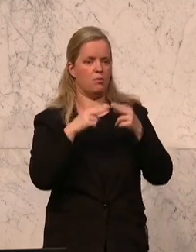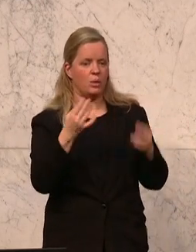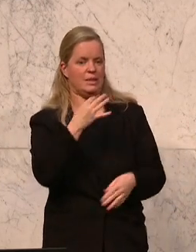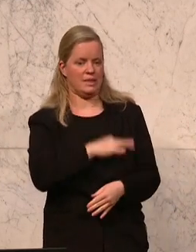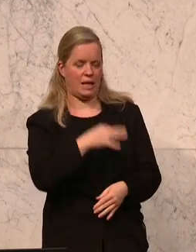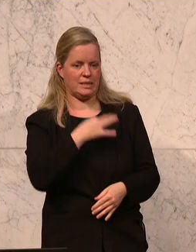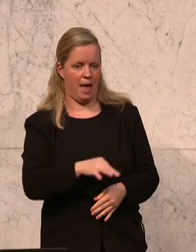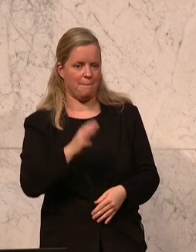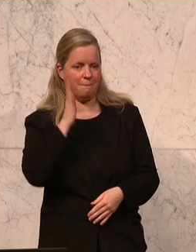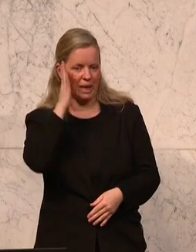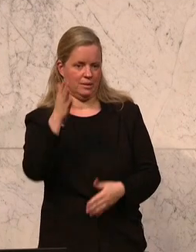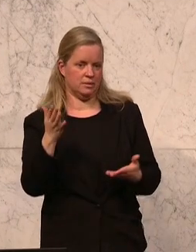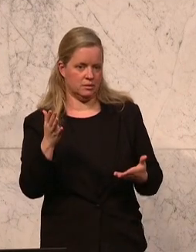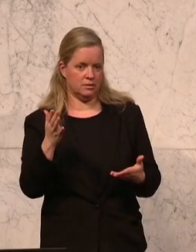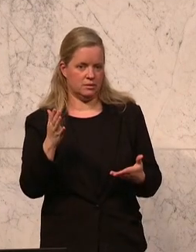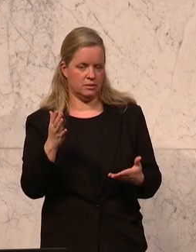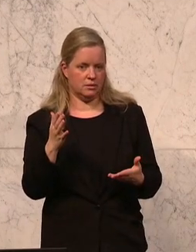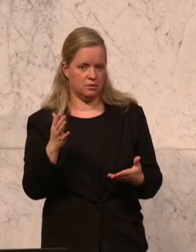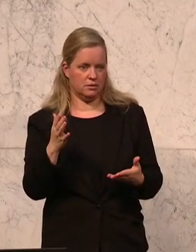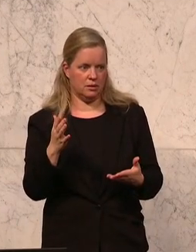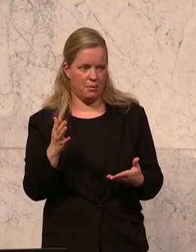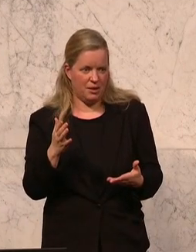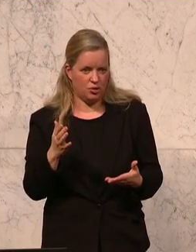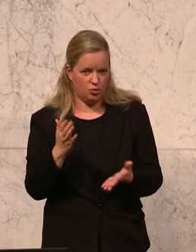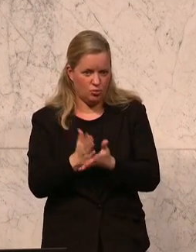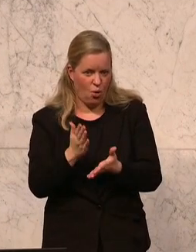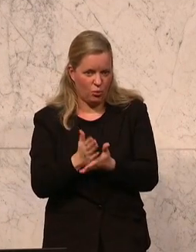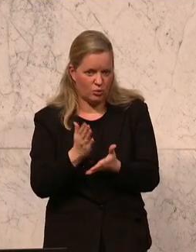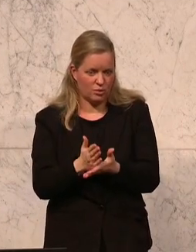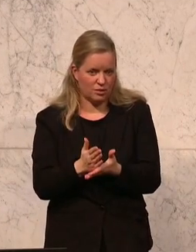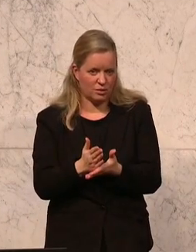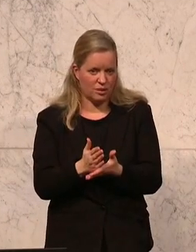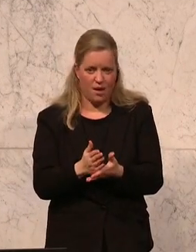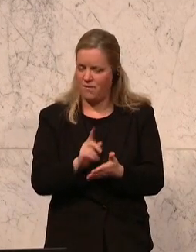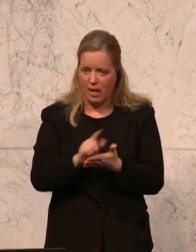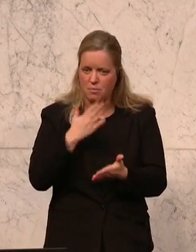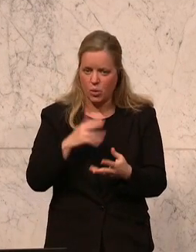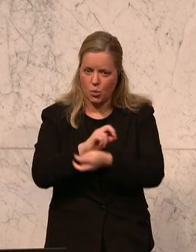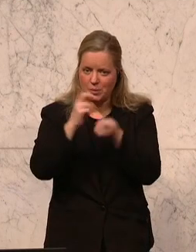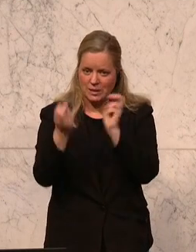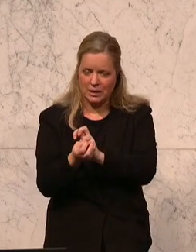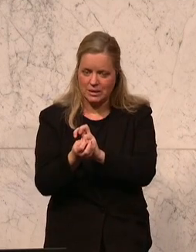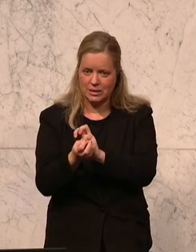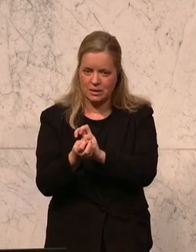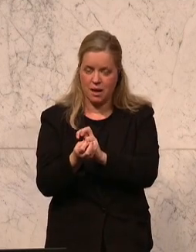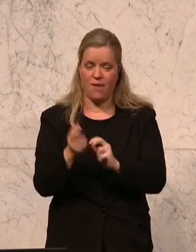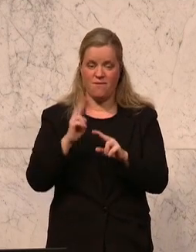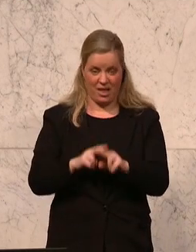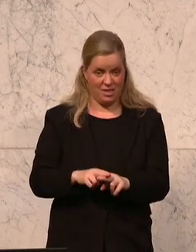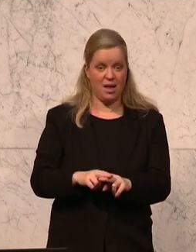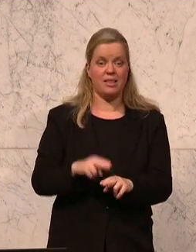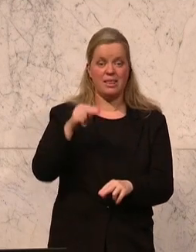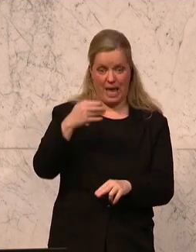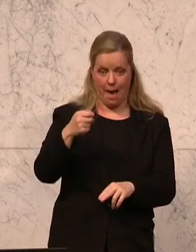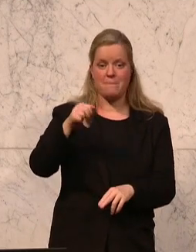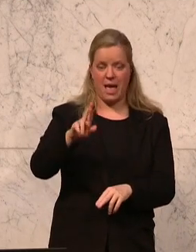vom Kanzler Nehammer wenig Überzeugendes. Also ich frage Sie, wann wollen Sie das machen, wenn es Bundeskanzler Nehammer ehrlich meint, dann müsste